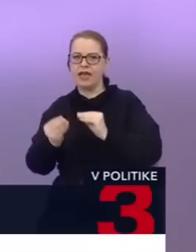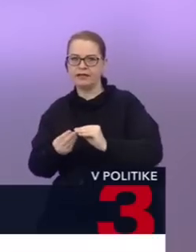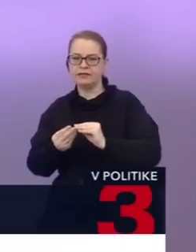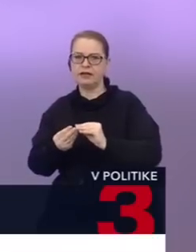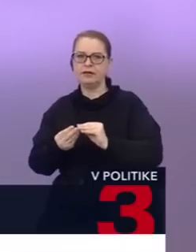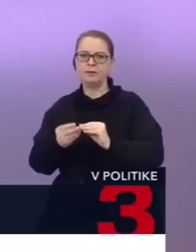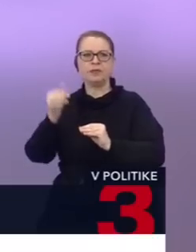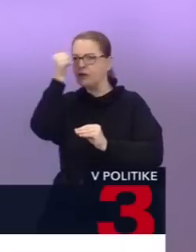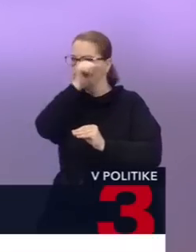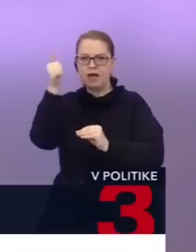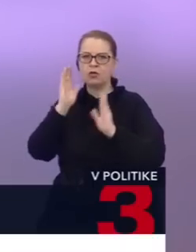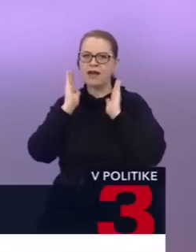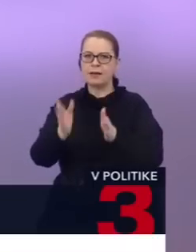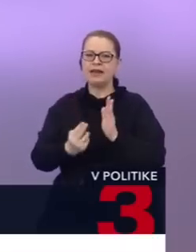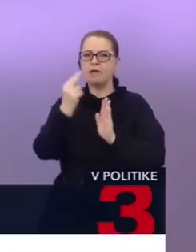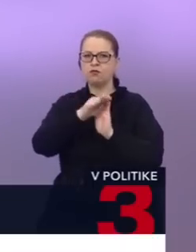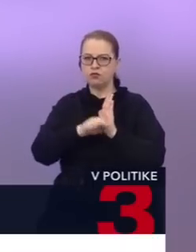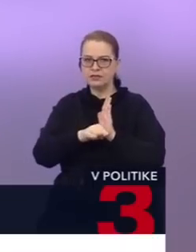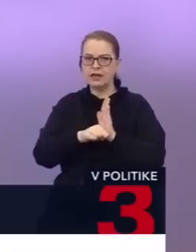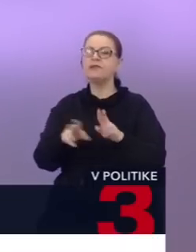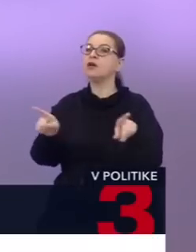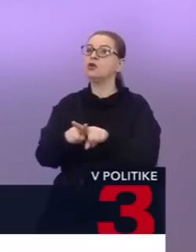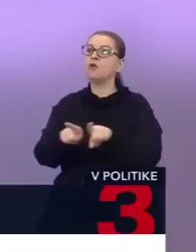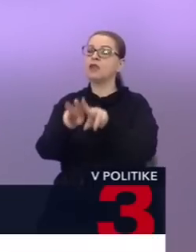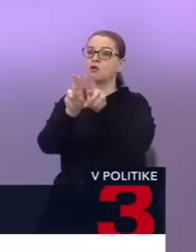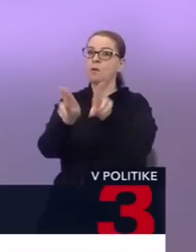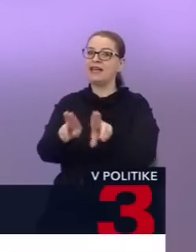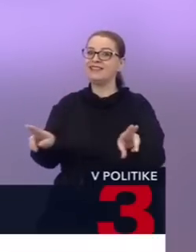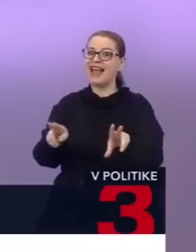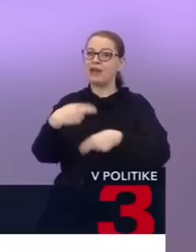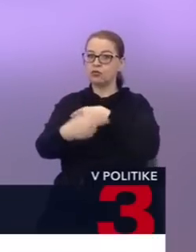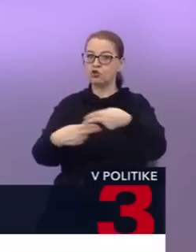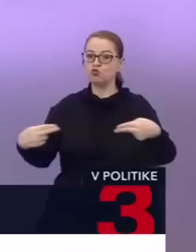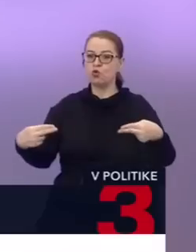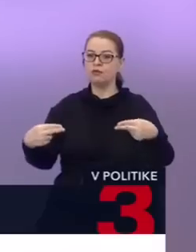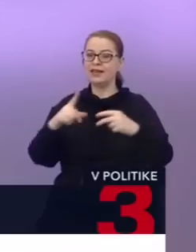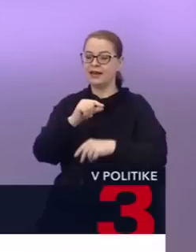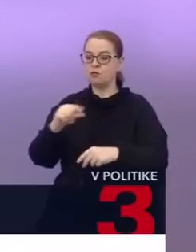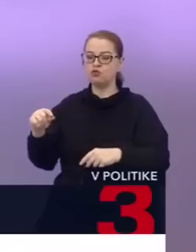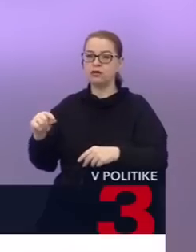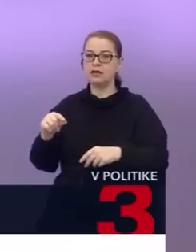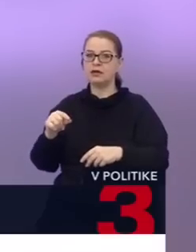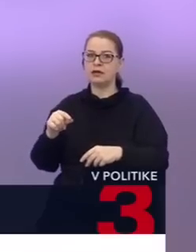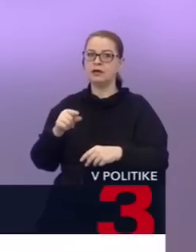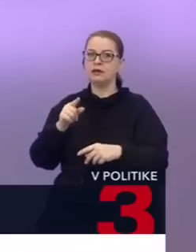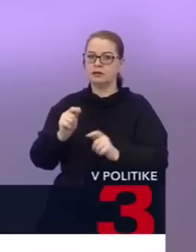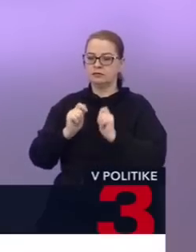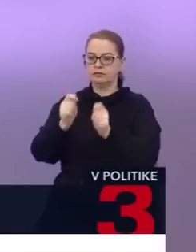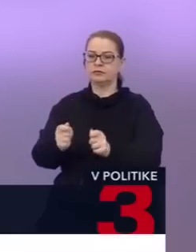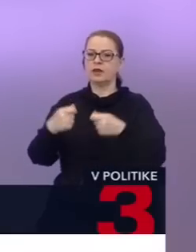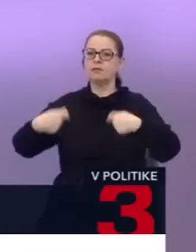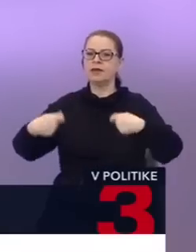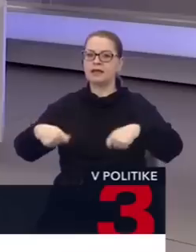v ústave. Taktiež môžeme medzinárodné zmluvy republiky, ktorých dojednávanie prednesol na vládu prezident